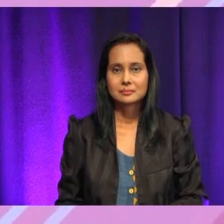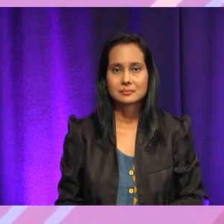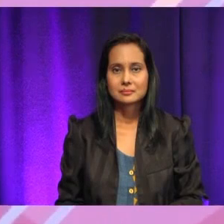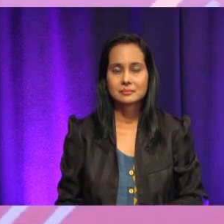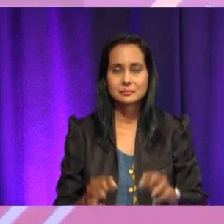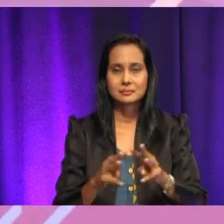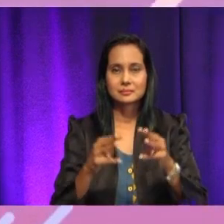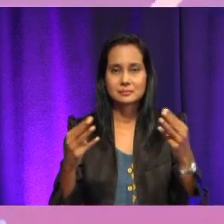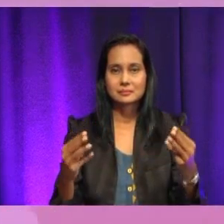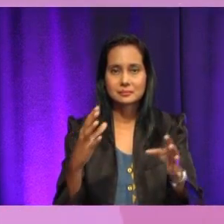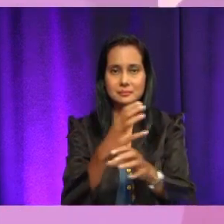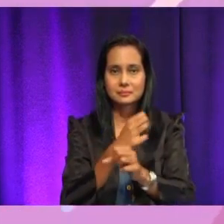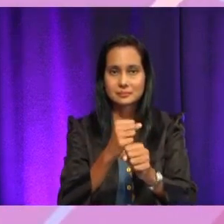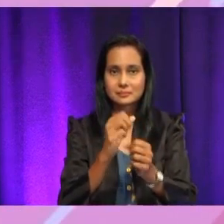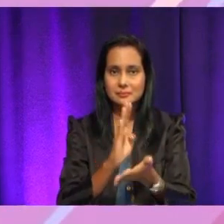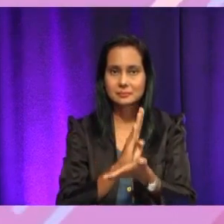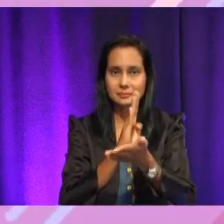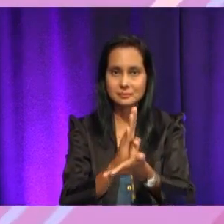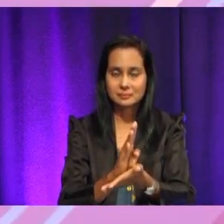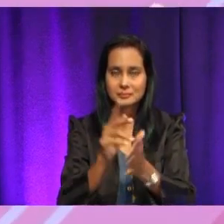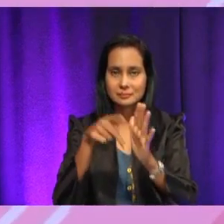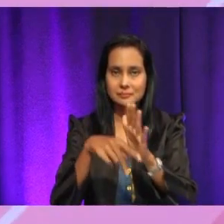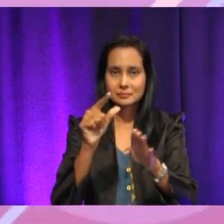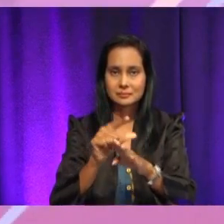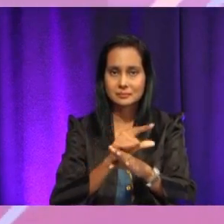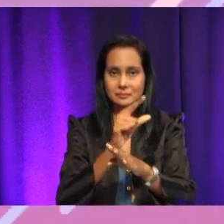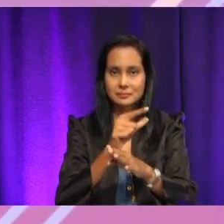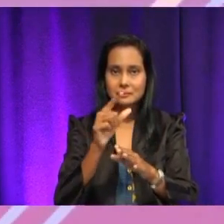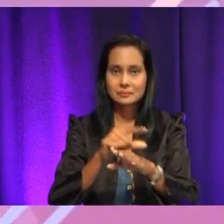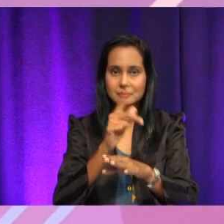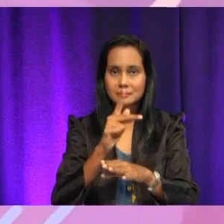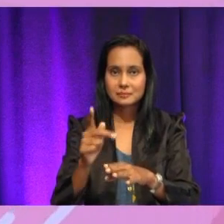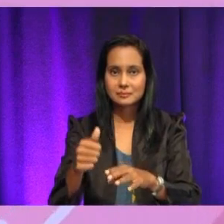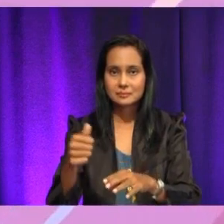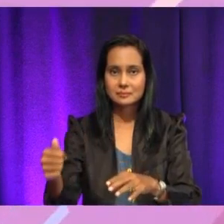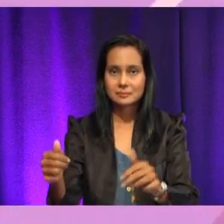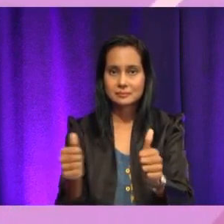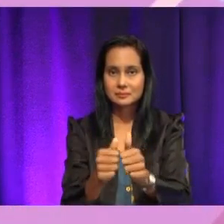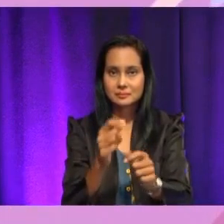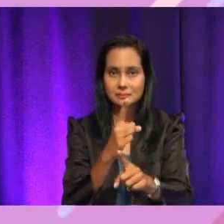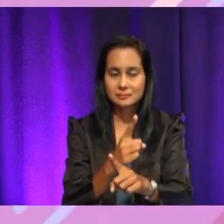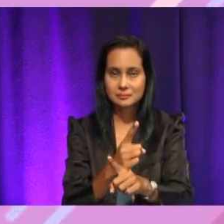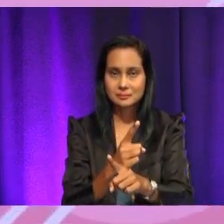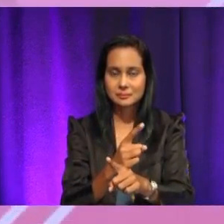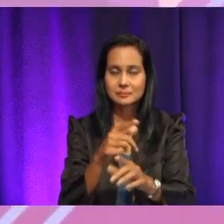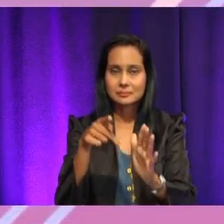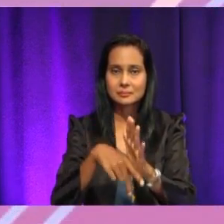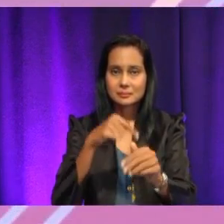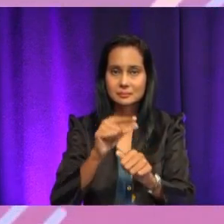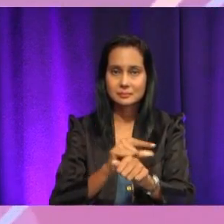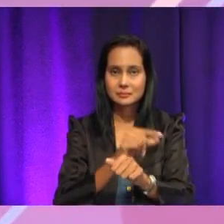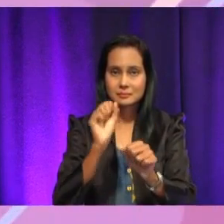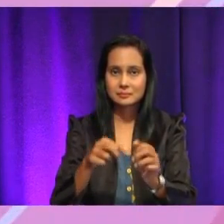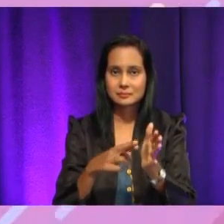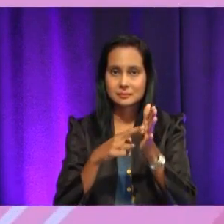Manual dapat membantu pengguna menggunakan peralatan dengan betul. Pengguna boleh merujuk